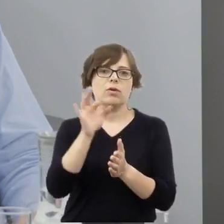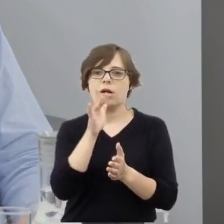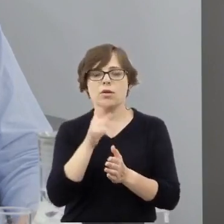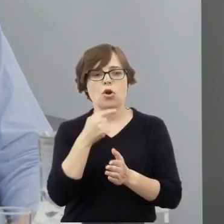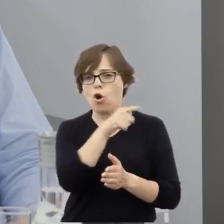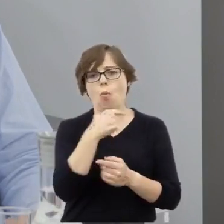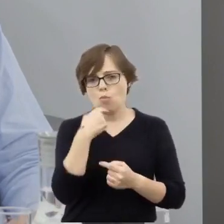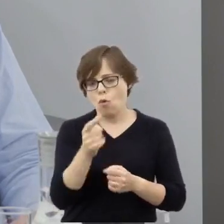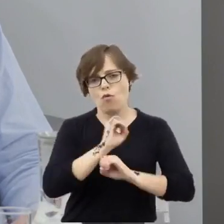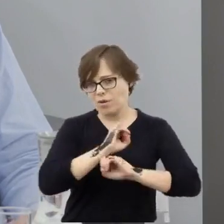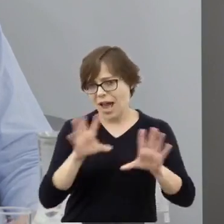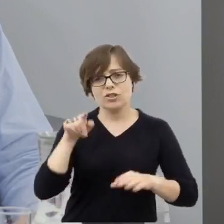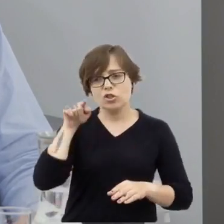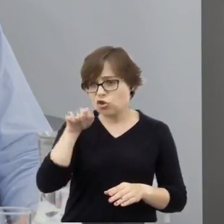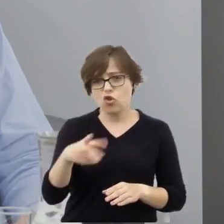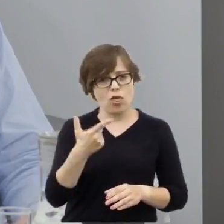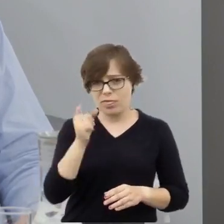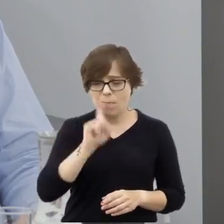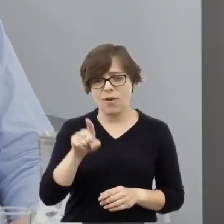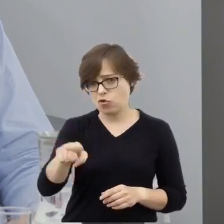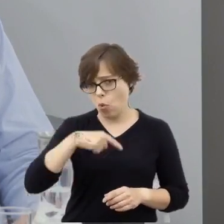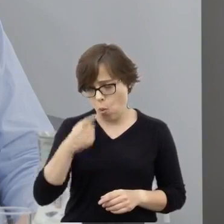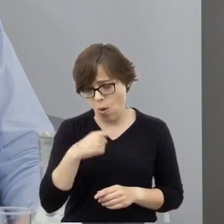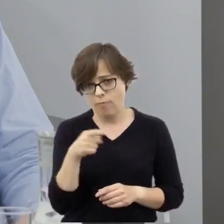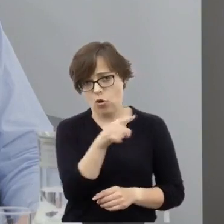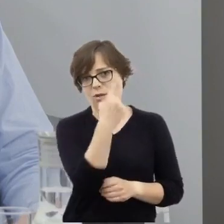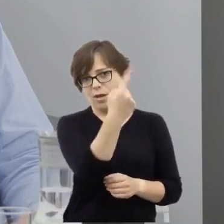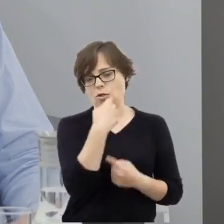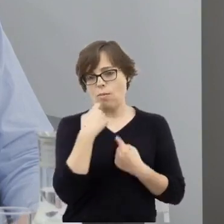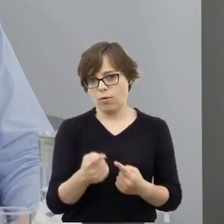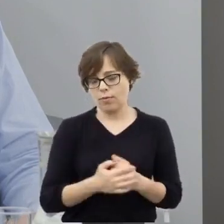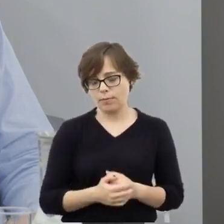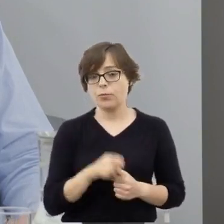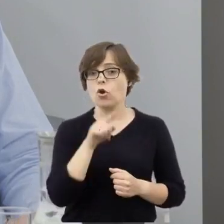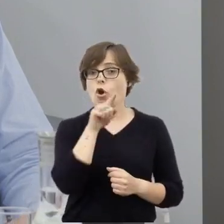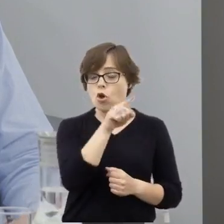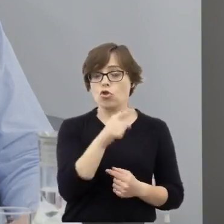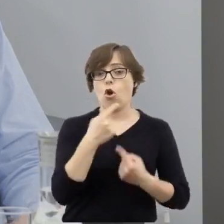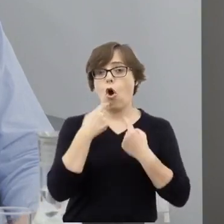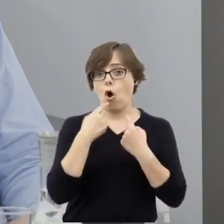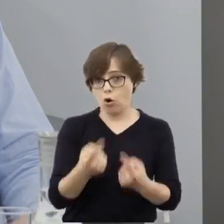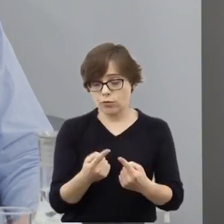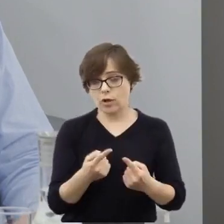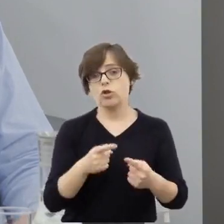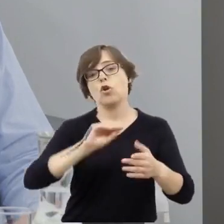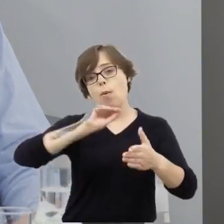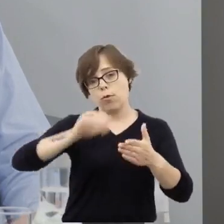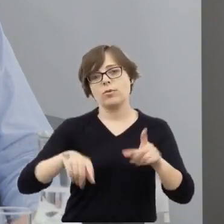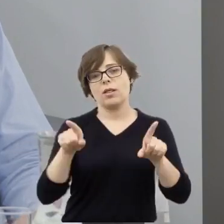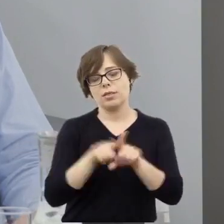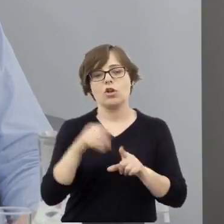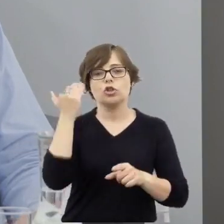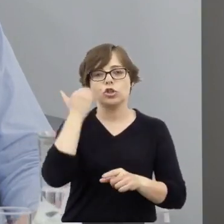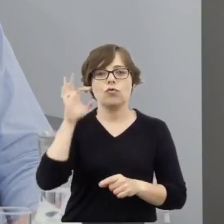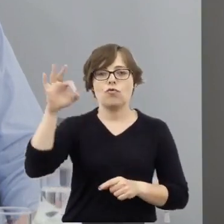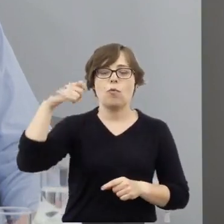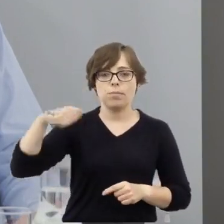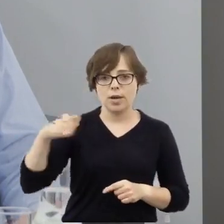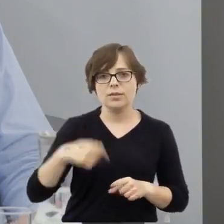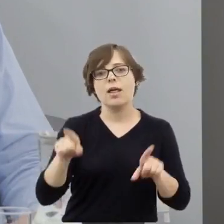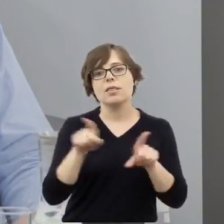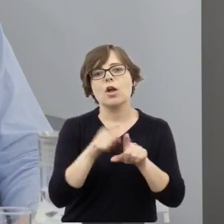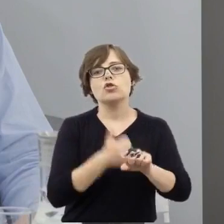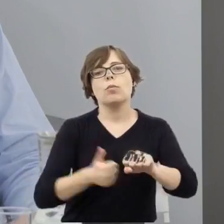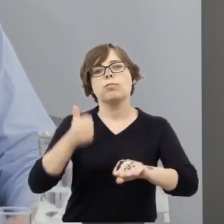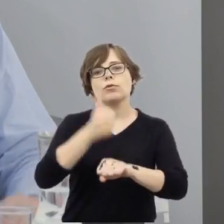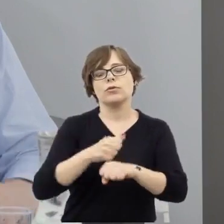twierdzenia na temat mordu są kłamstwem. To oświadczenie zostało podpisane również przez prezydenta Częstochowy i przewodniczącego